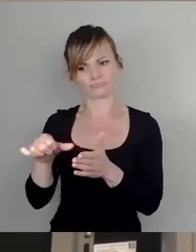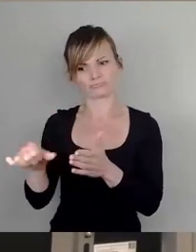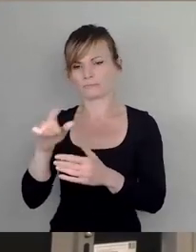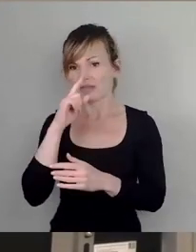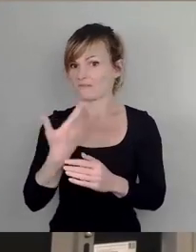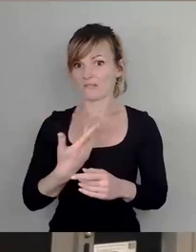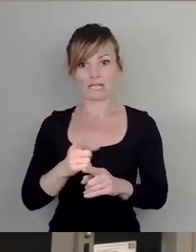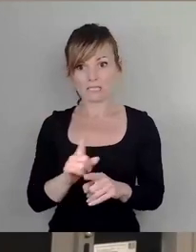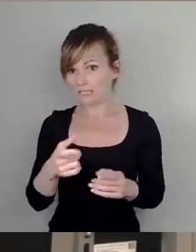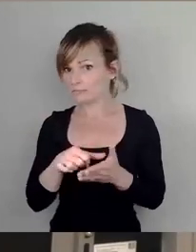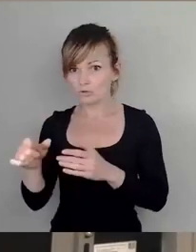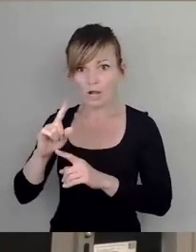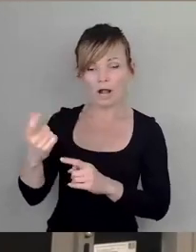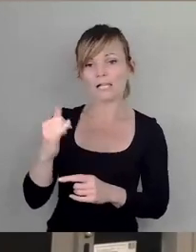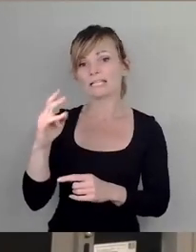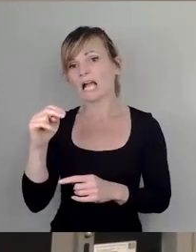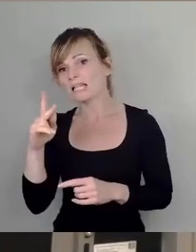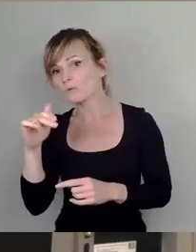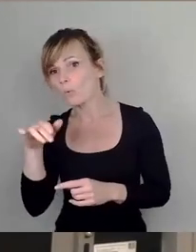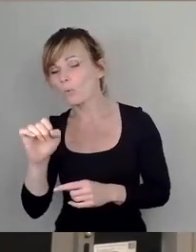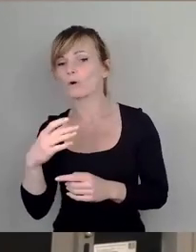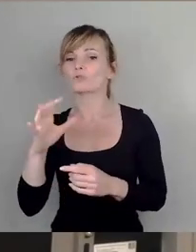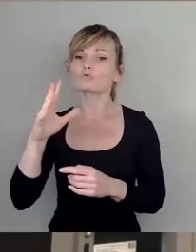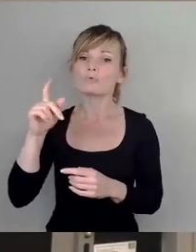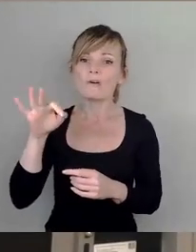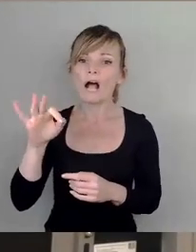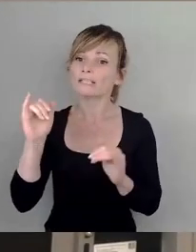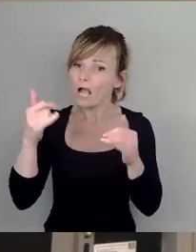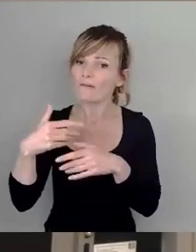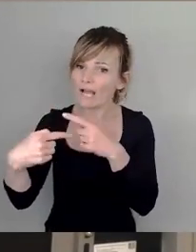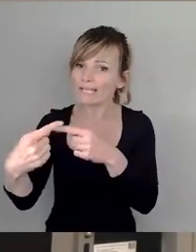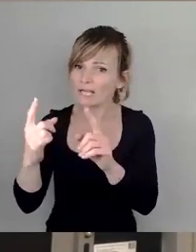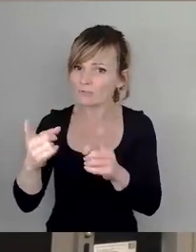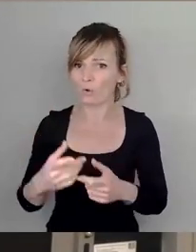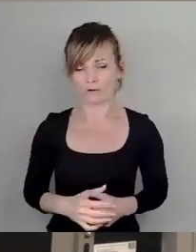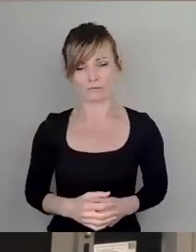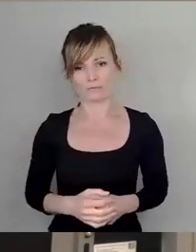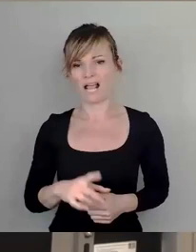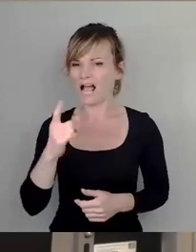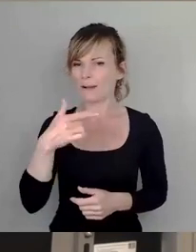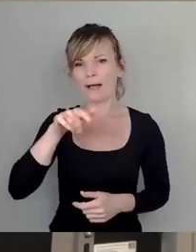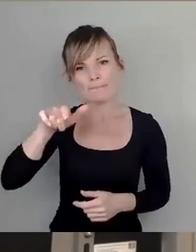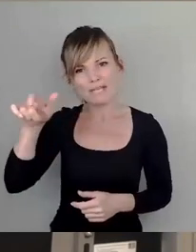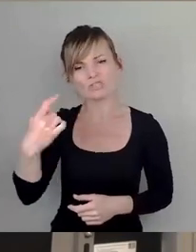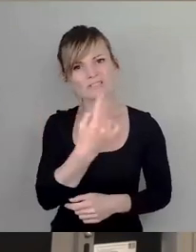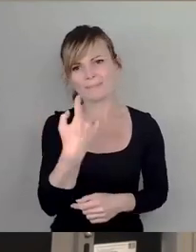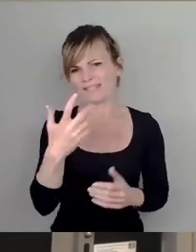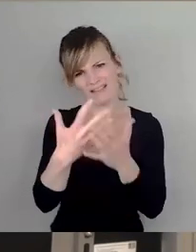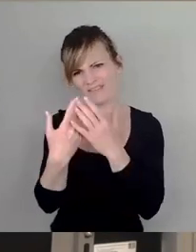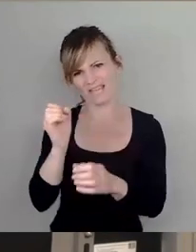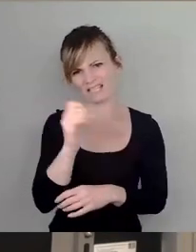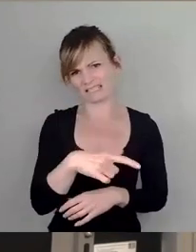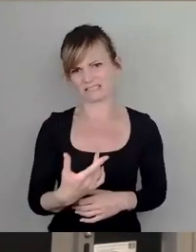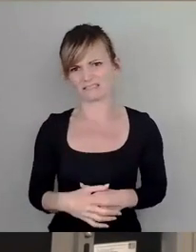mit Inkasse und Schufa und all sowas, soll natürlich weitergehen. Aber die Menschen sollen zumindest nicht ins Gefängnis gehen,